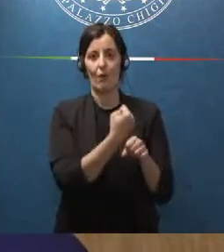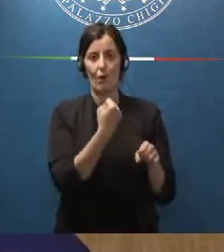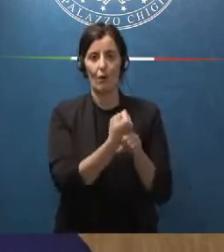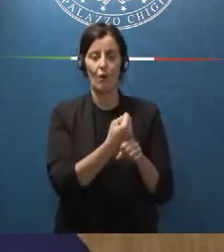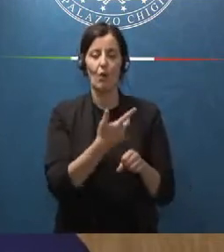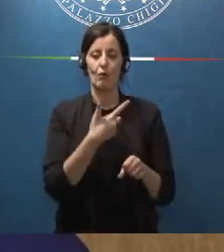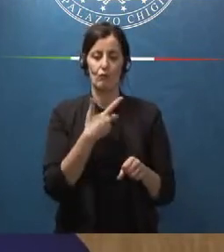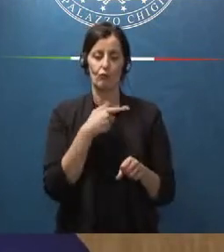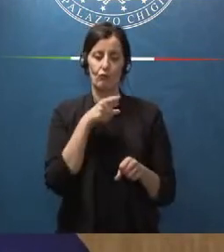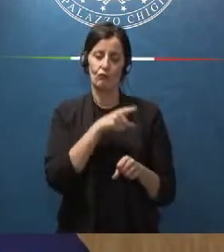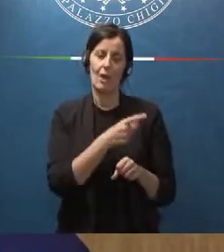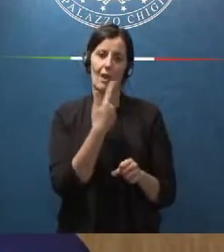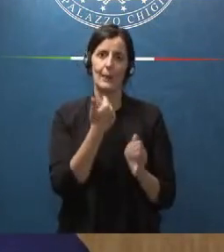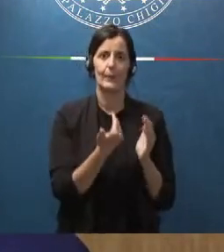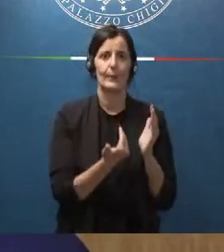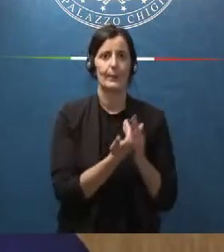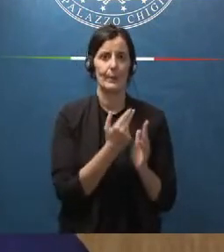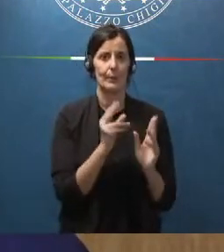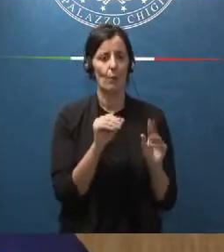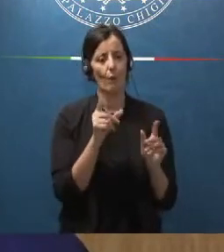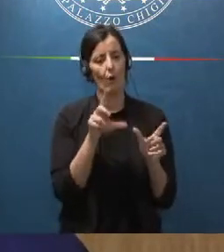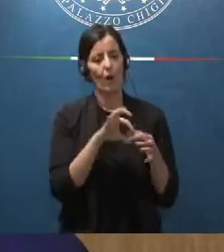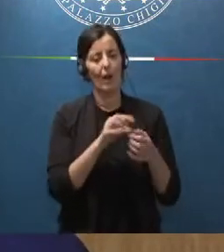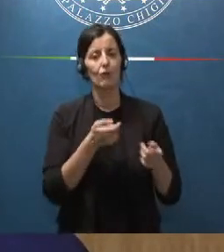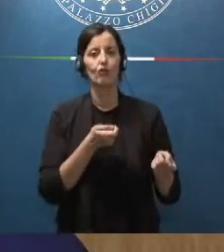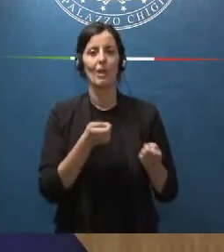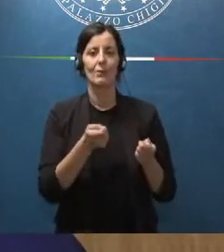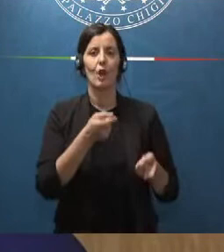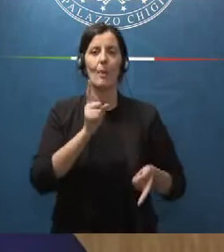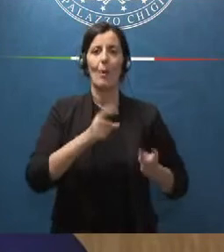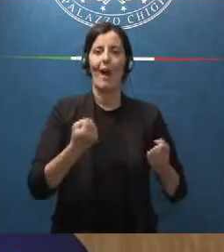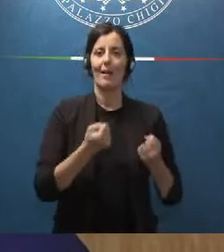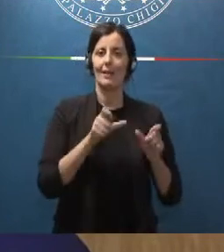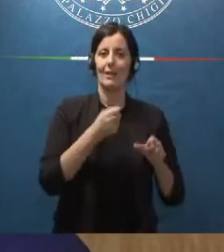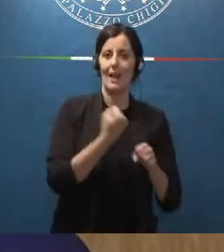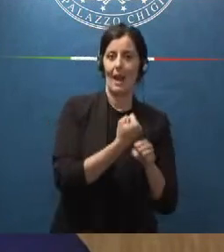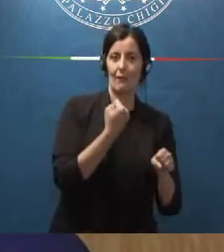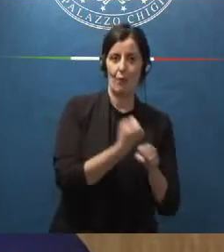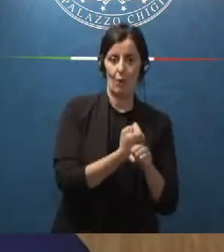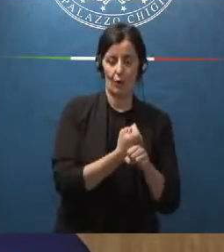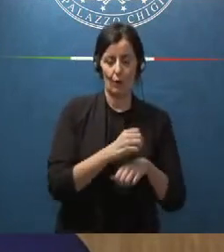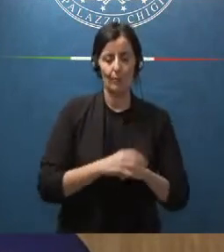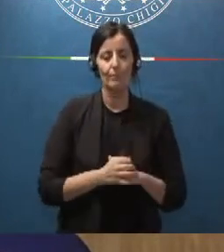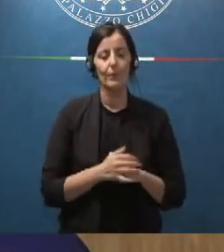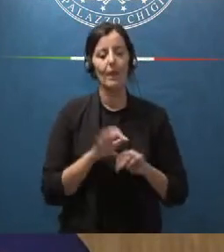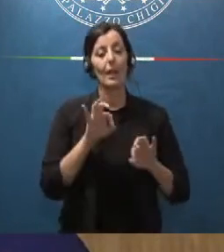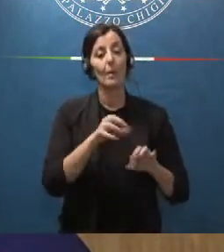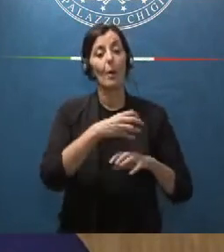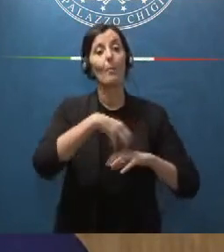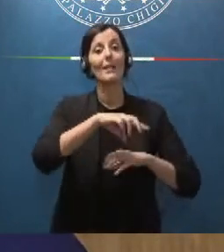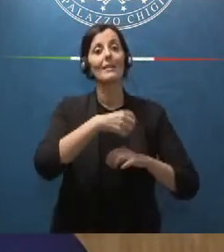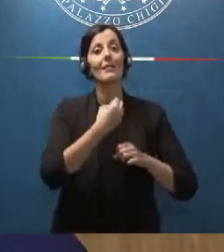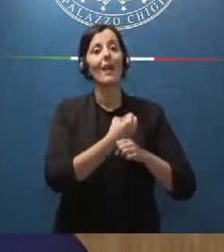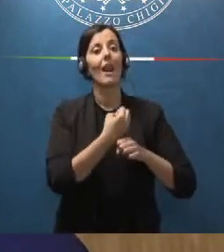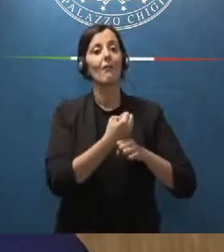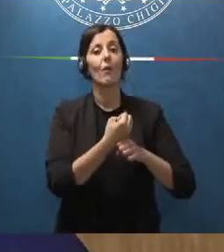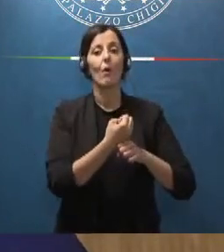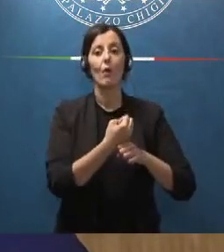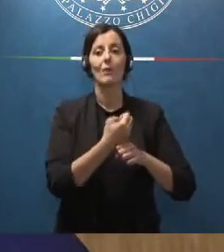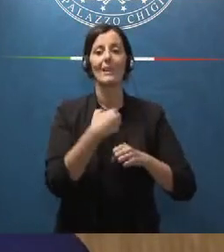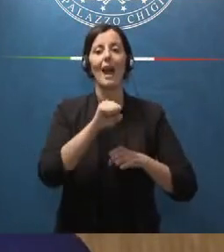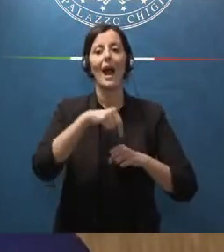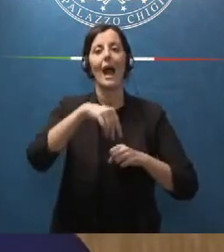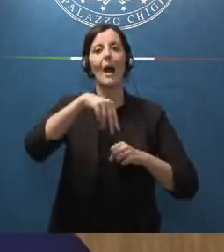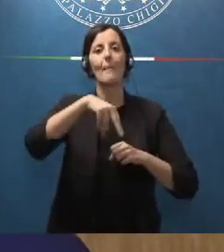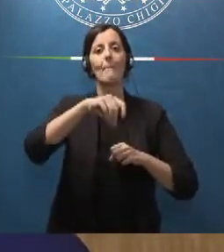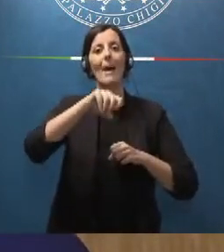una novella sulla gestione delle politiche attive del lavoro con l'assorbimento da parte del ministero del lavoro di Ampal